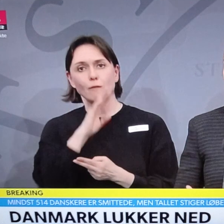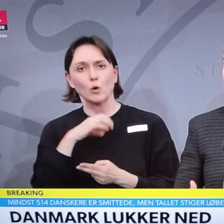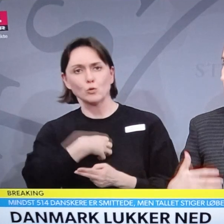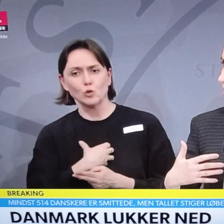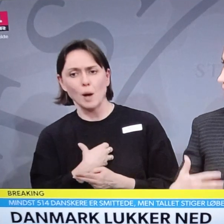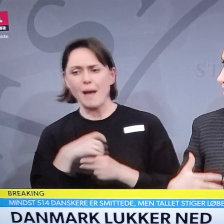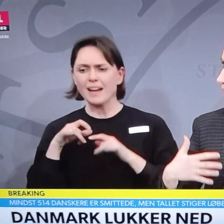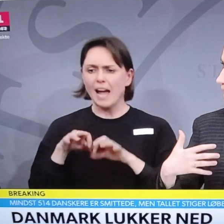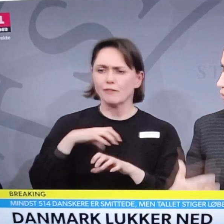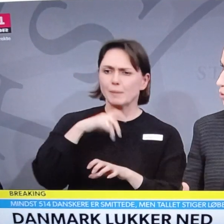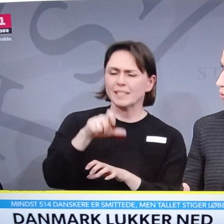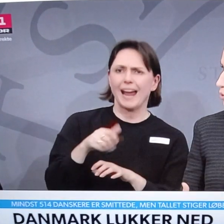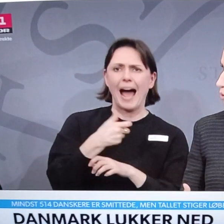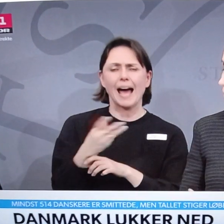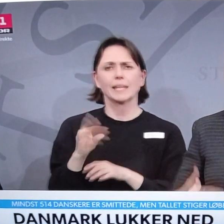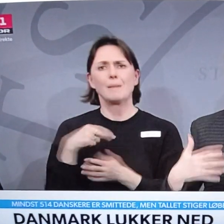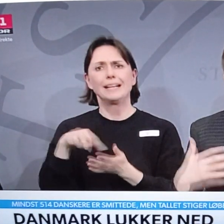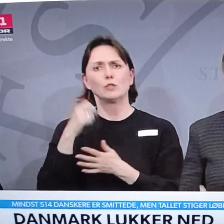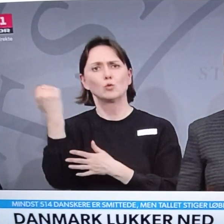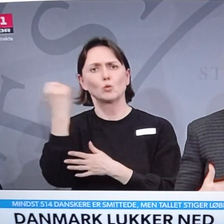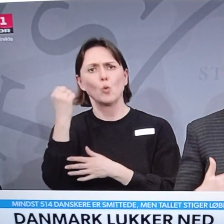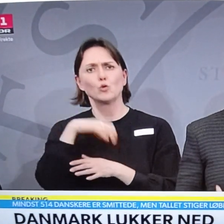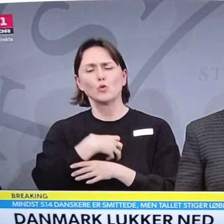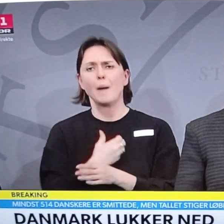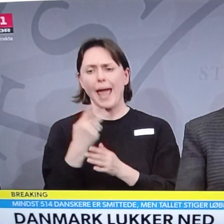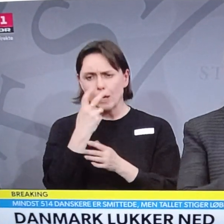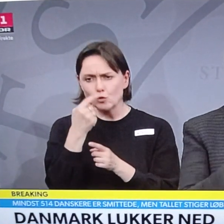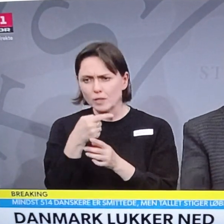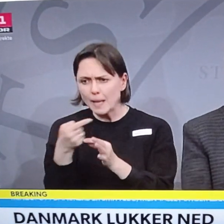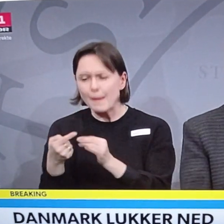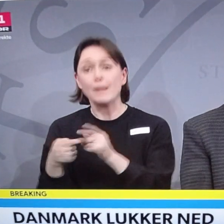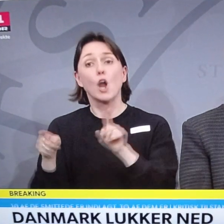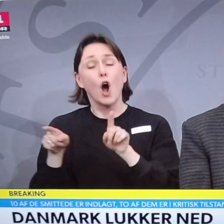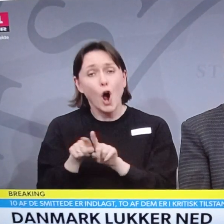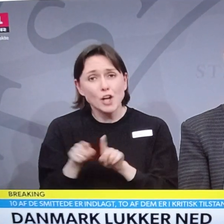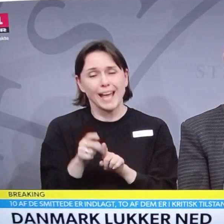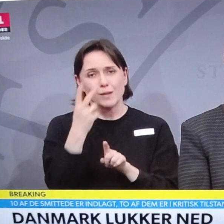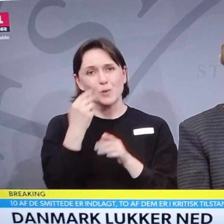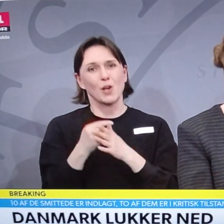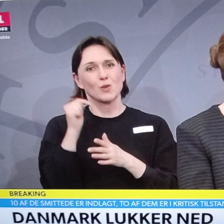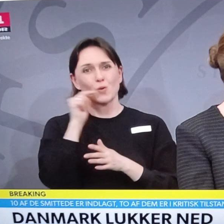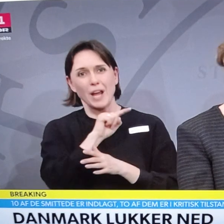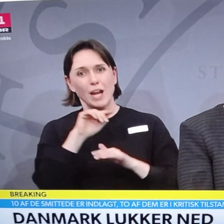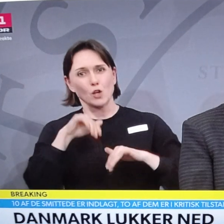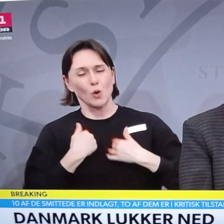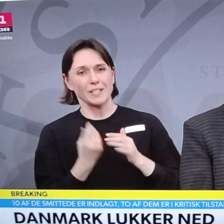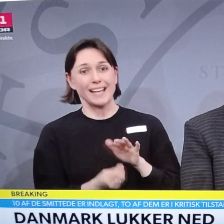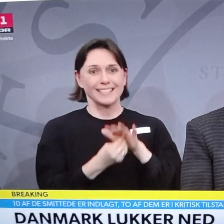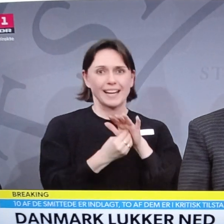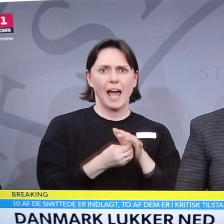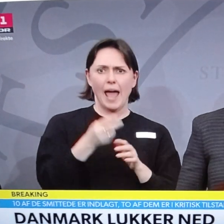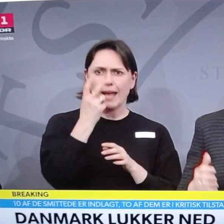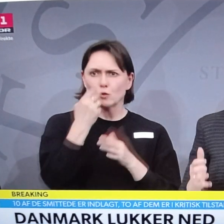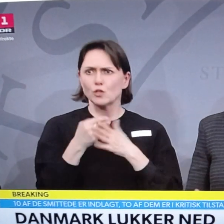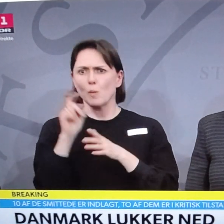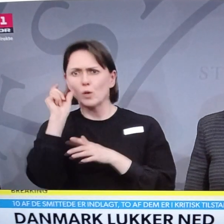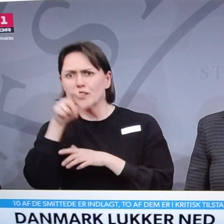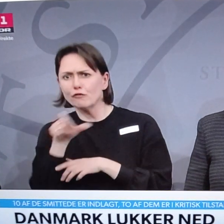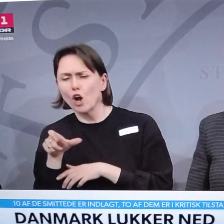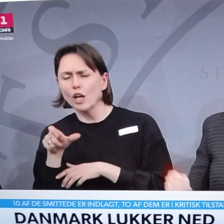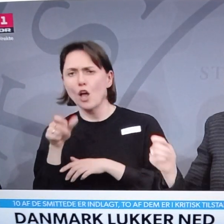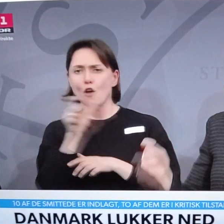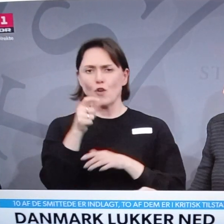kraftpatienter og andre, der har livstrykende sygdom, men også af hensyn til sociale sundhedsassistenter og hjælper, til politifolk, til folk i